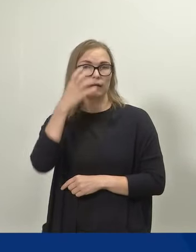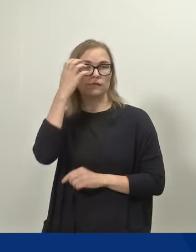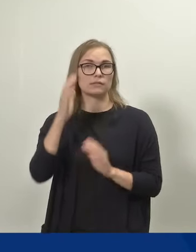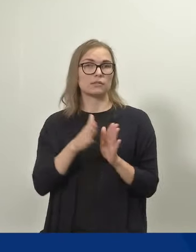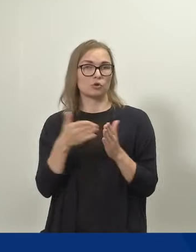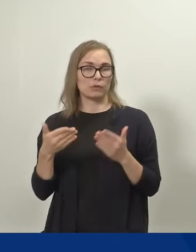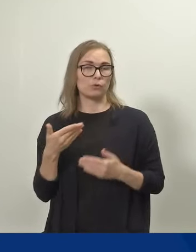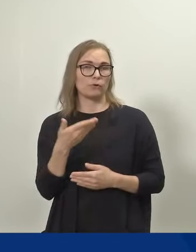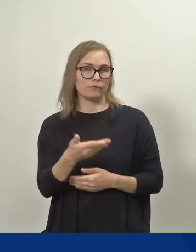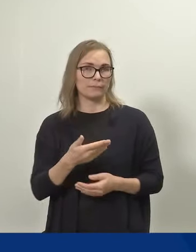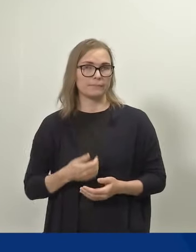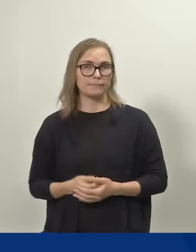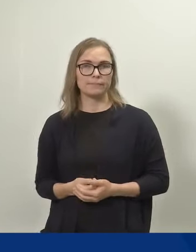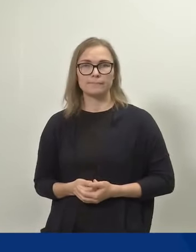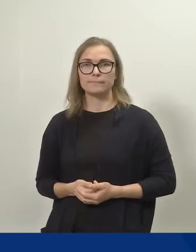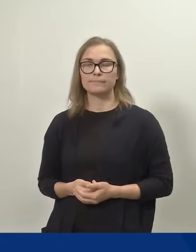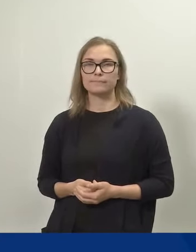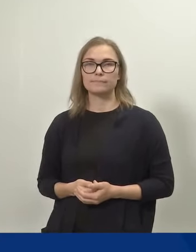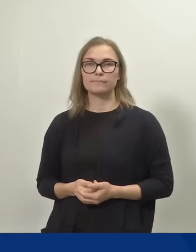Ole hyvä.